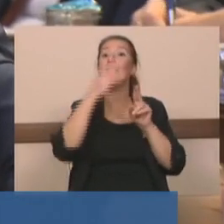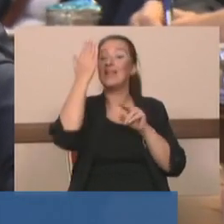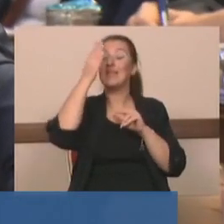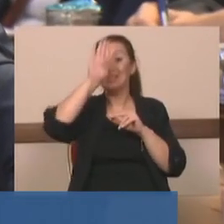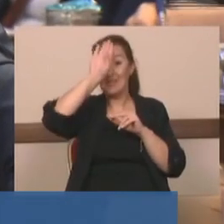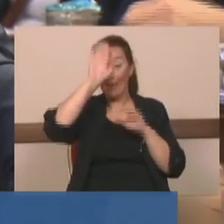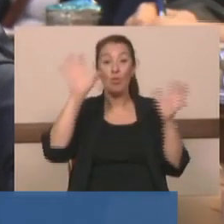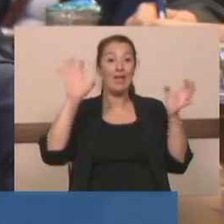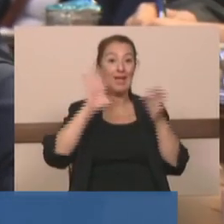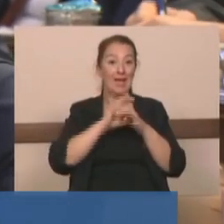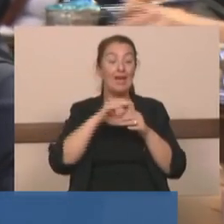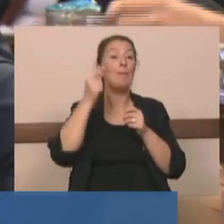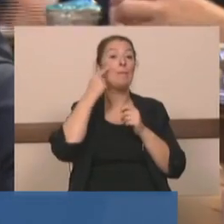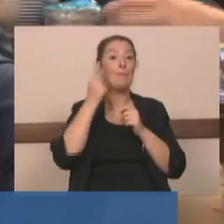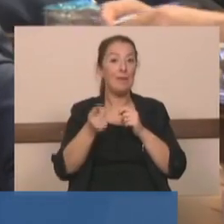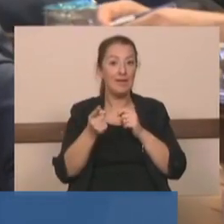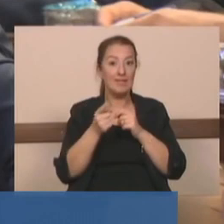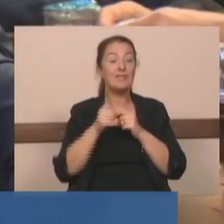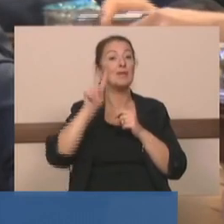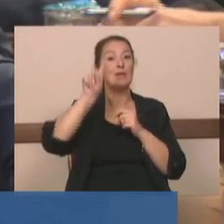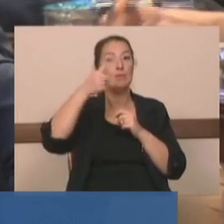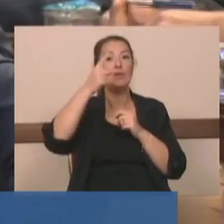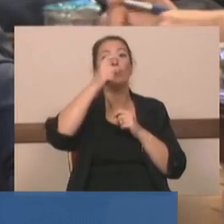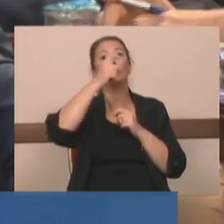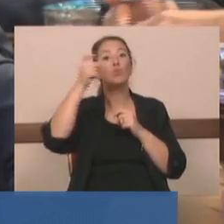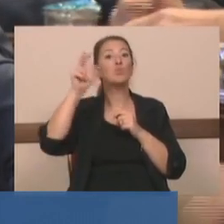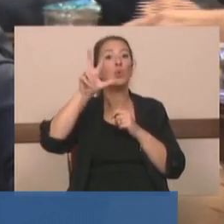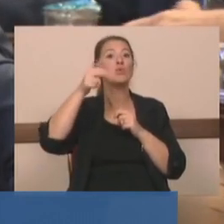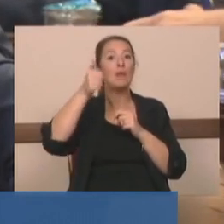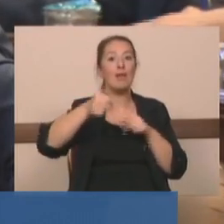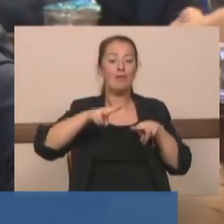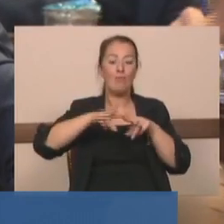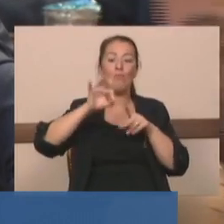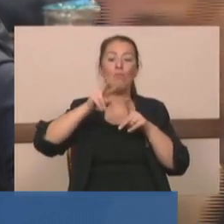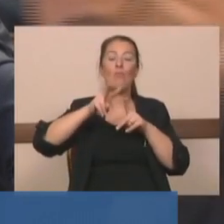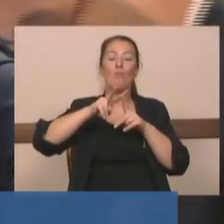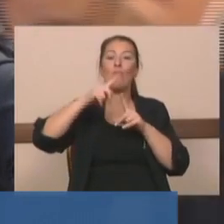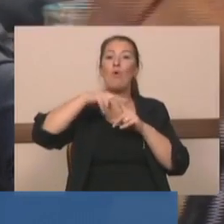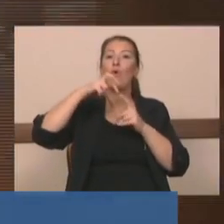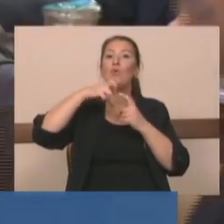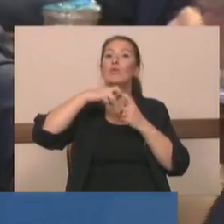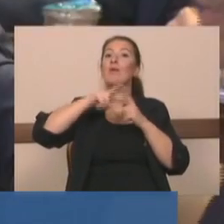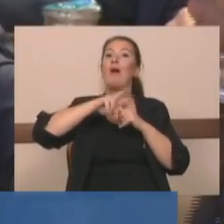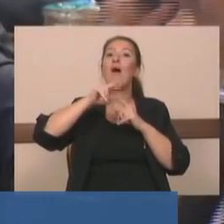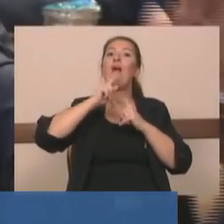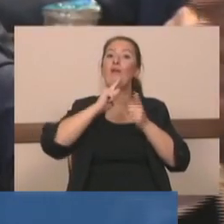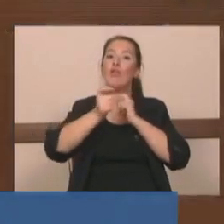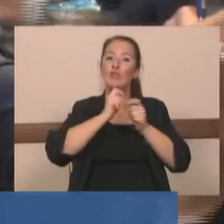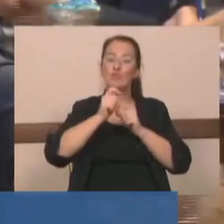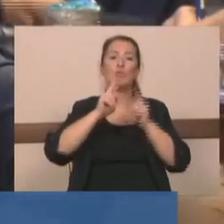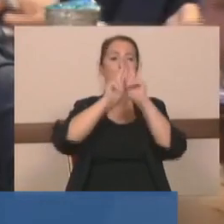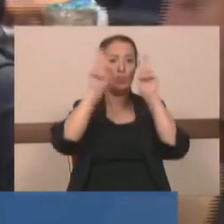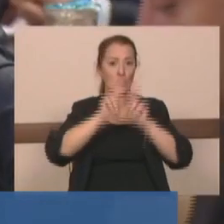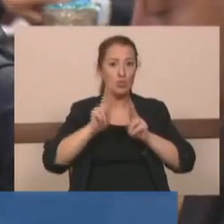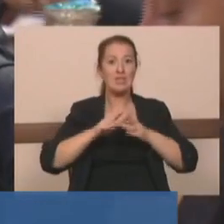bakınız bin dokuz otuz altıda Montre anlaşmasıyla uluslararası gemilerin geçişi ücretsiz